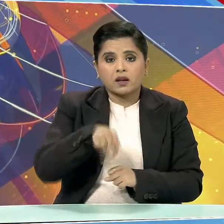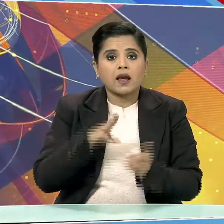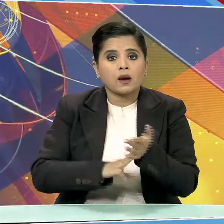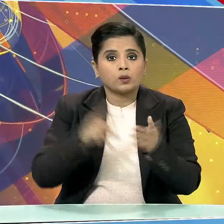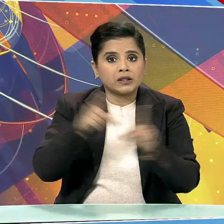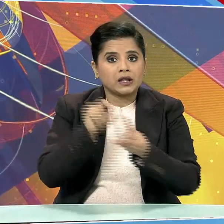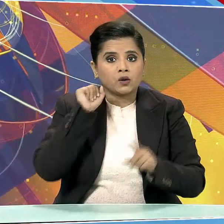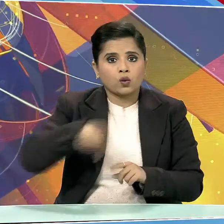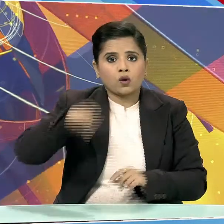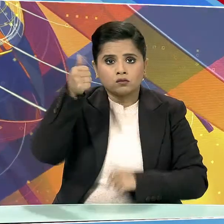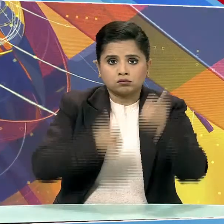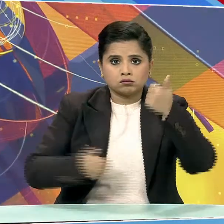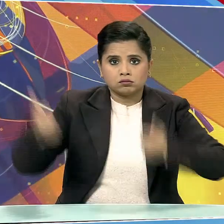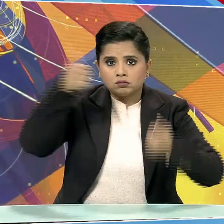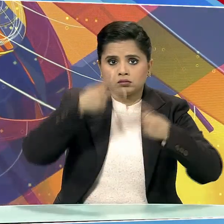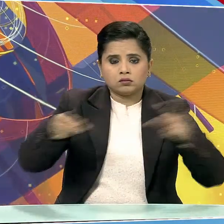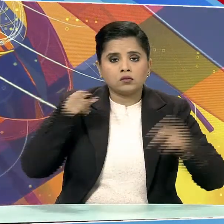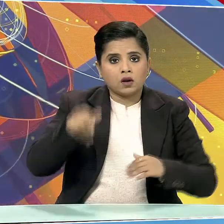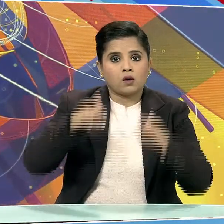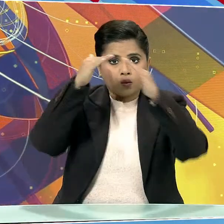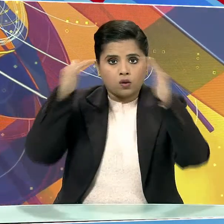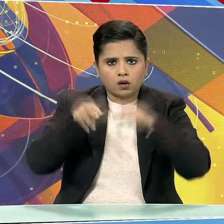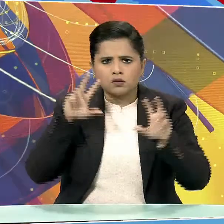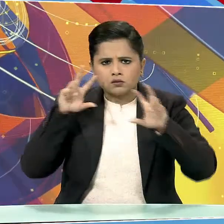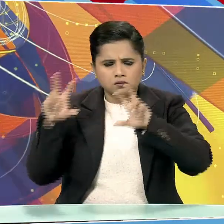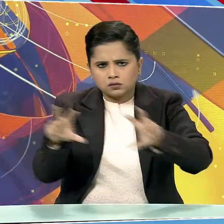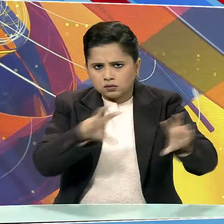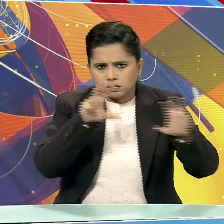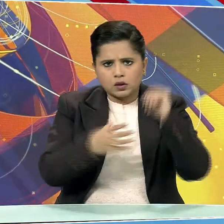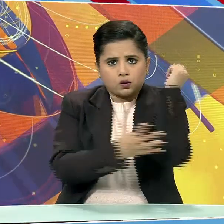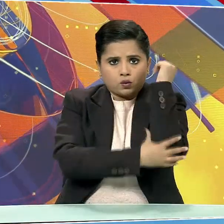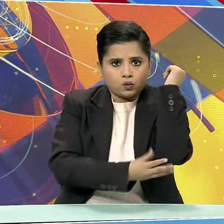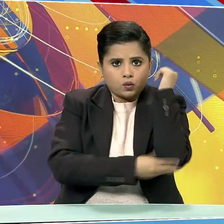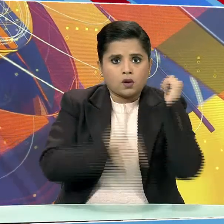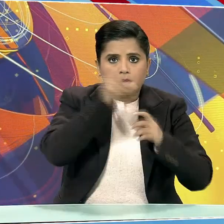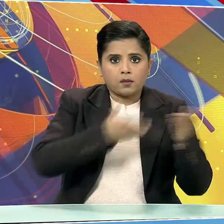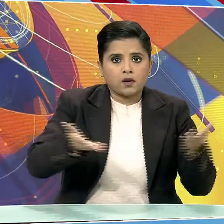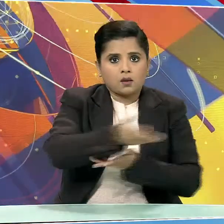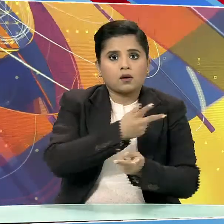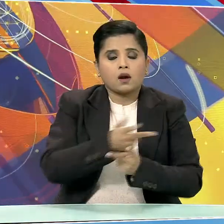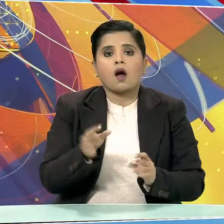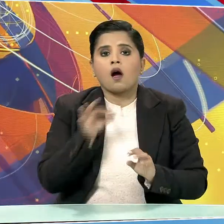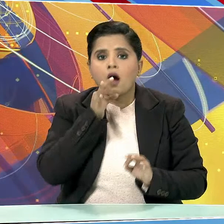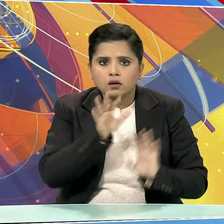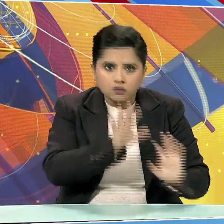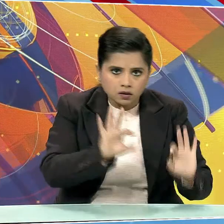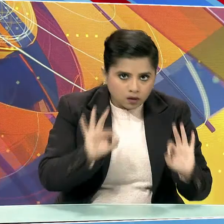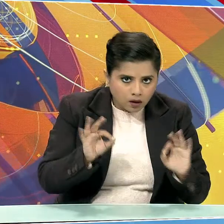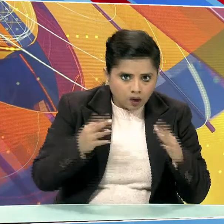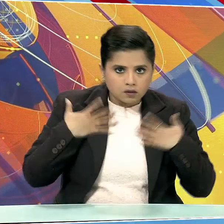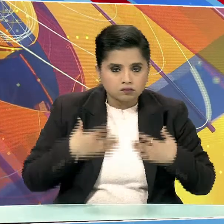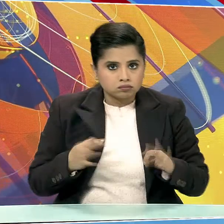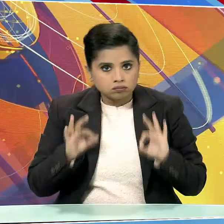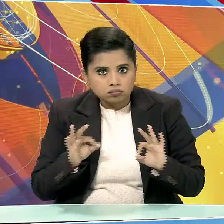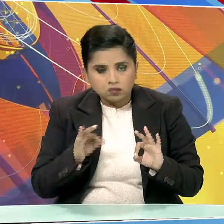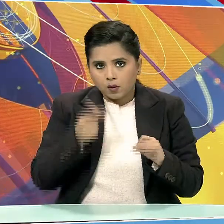निगम के आला अधिकारी इन रेन वसेरों का निरिक्षन कर गरीव और बेसाहरा लोगों का हालचा ले रहे